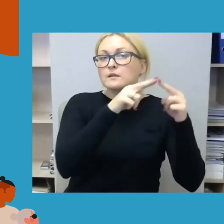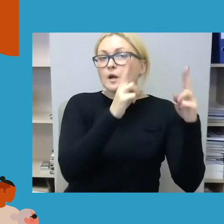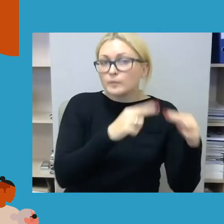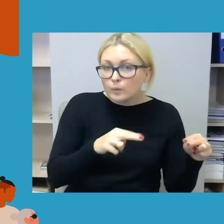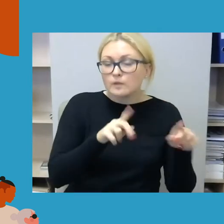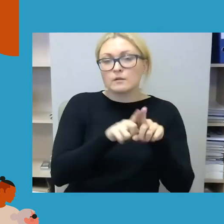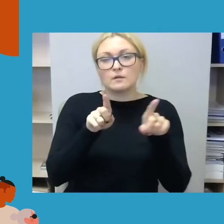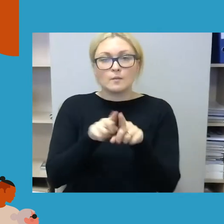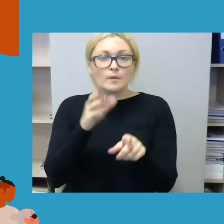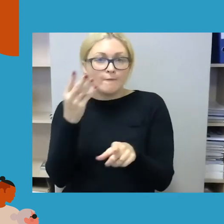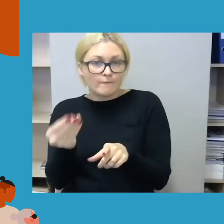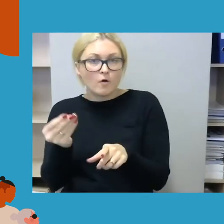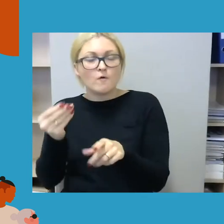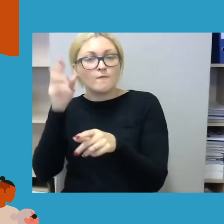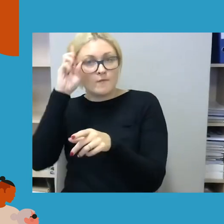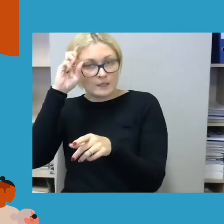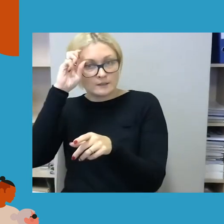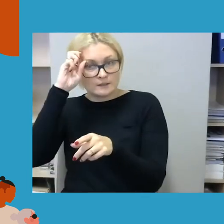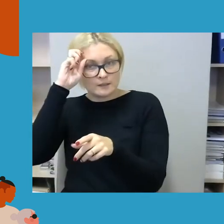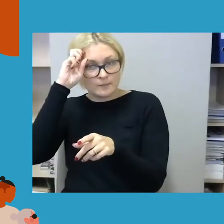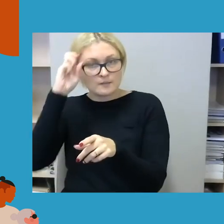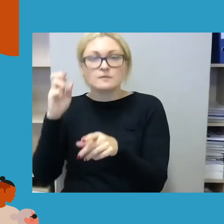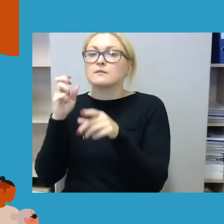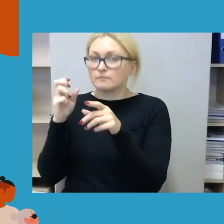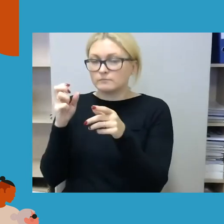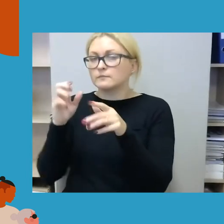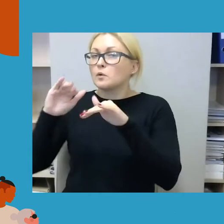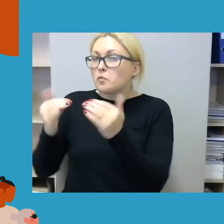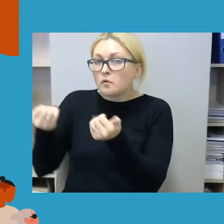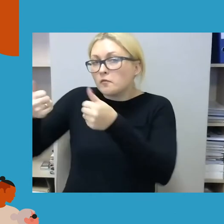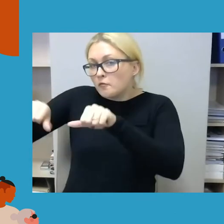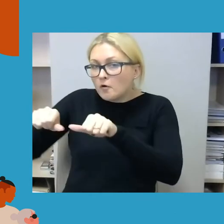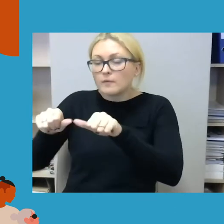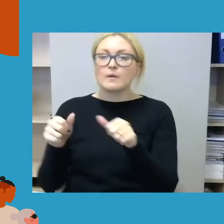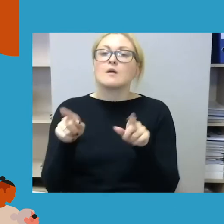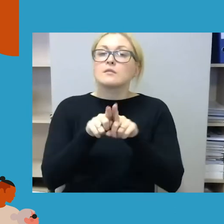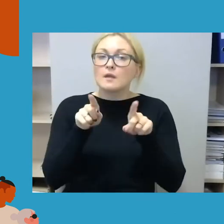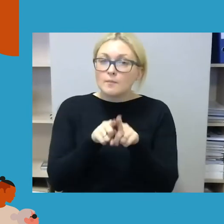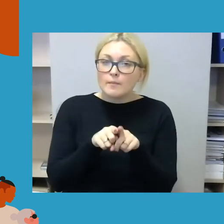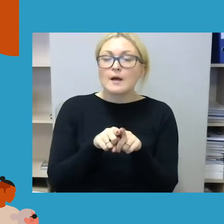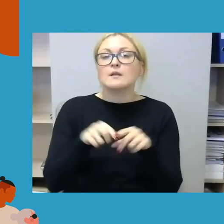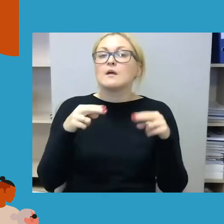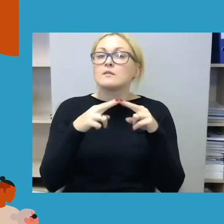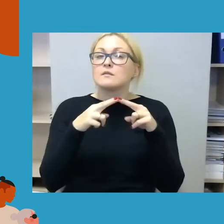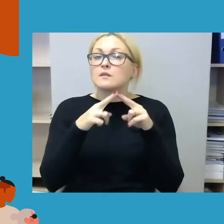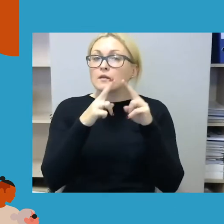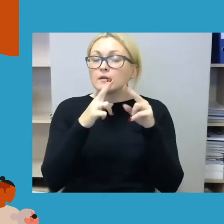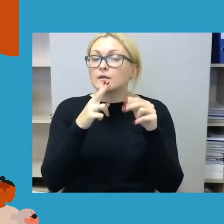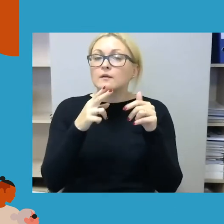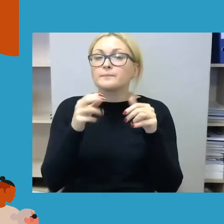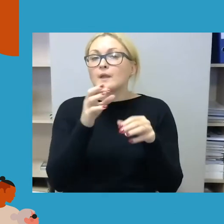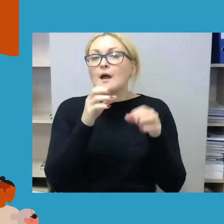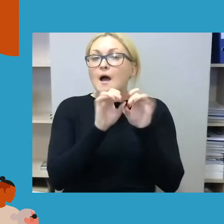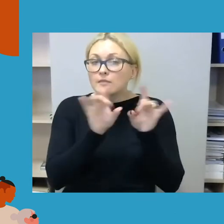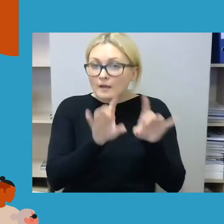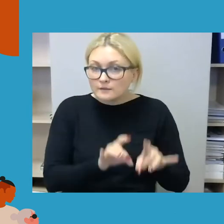mažinimo, sakykime, standartai, o pristatant nacionalinio ataskaitą, bus apžvelgta šiandieninė padėtis Lietuvoje.